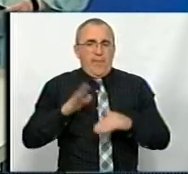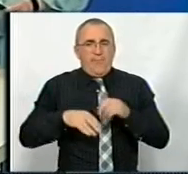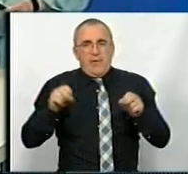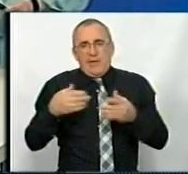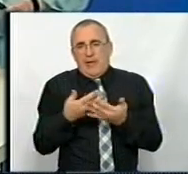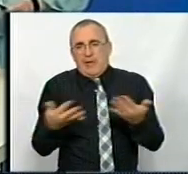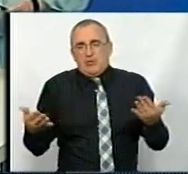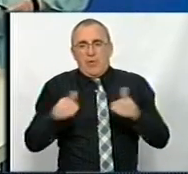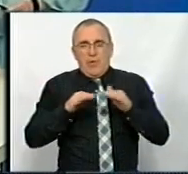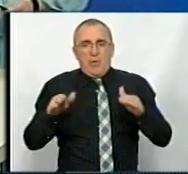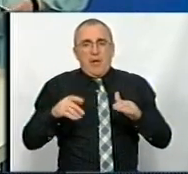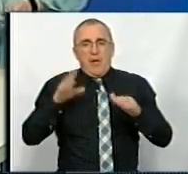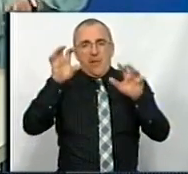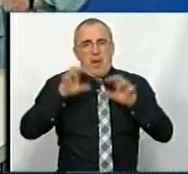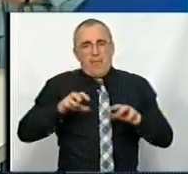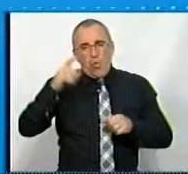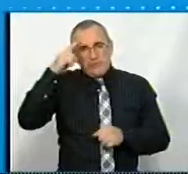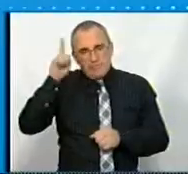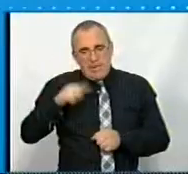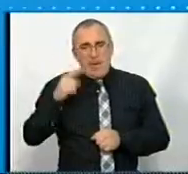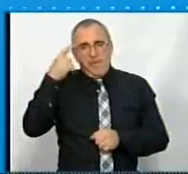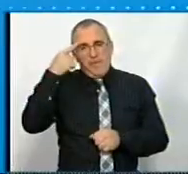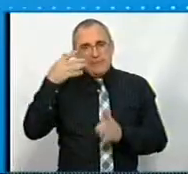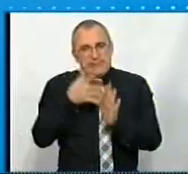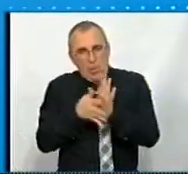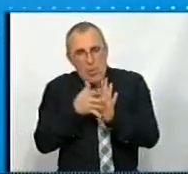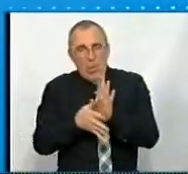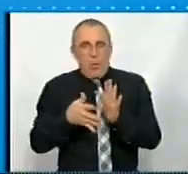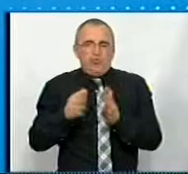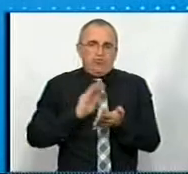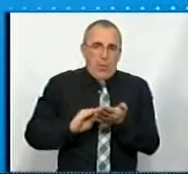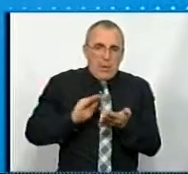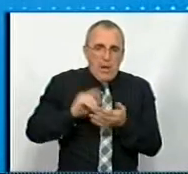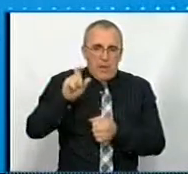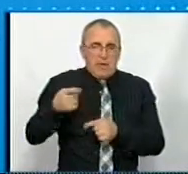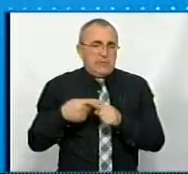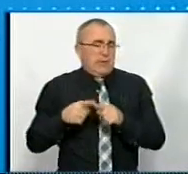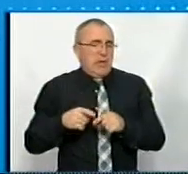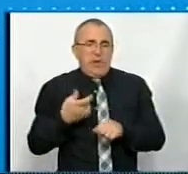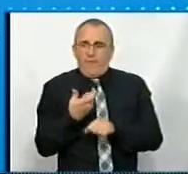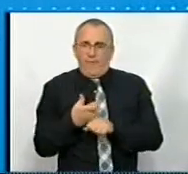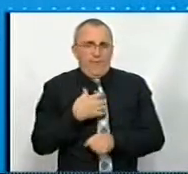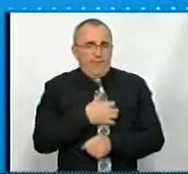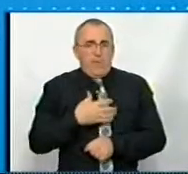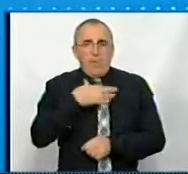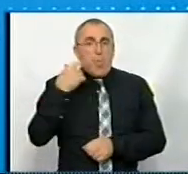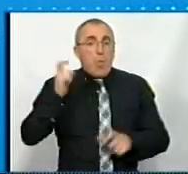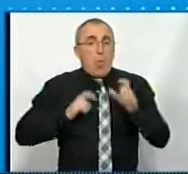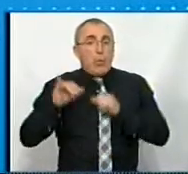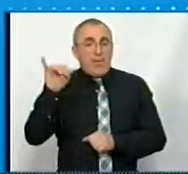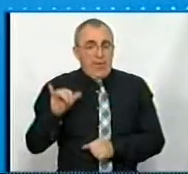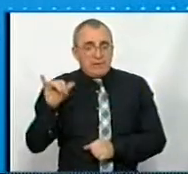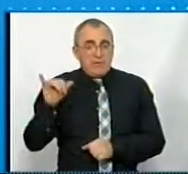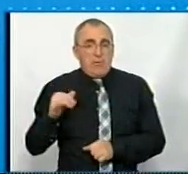іншого рівня, наприклад, правознавців, психологів, журналістів, ну і таке інше. Тобто це також важливо, тому що багато університетів,